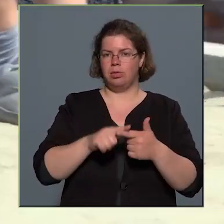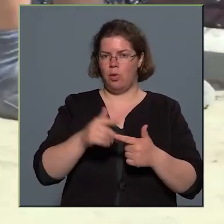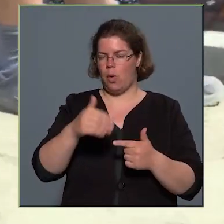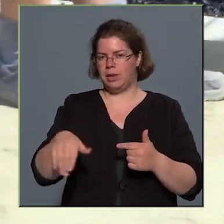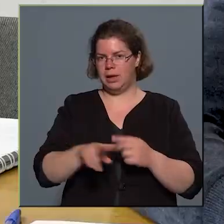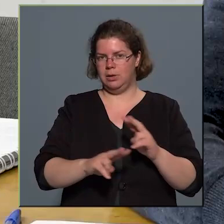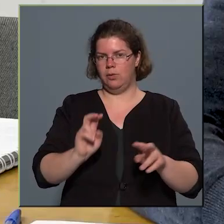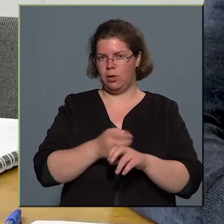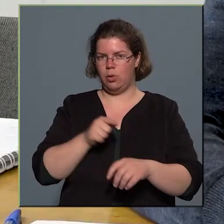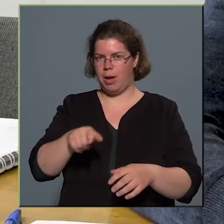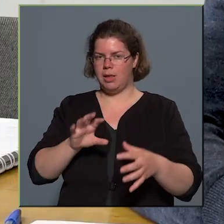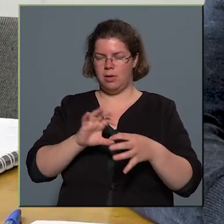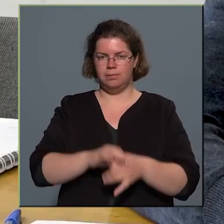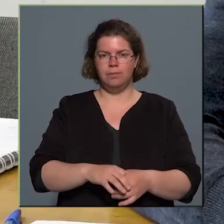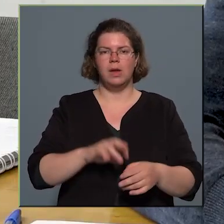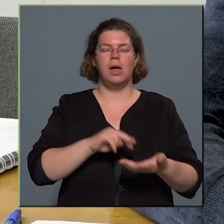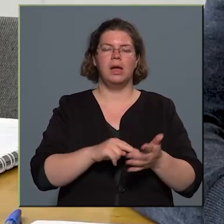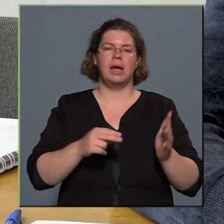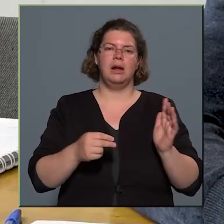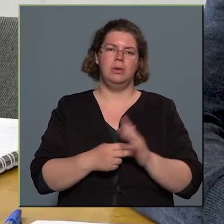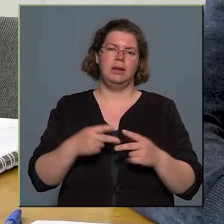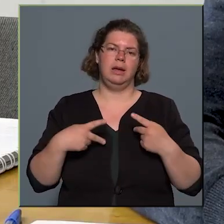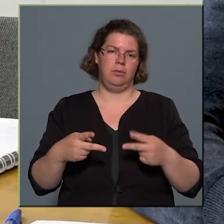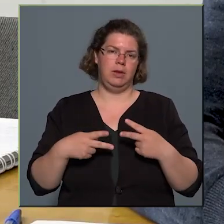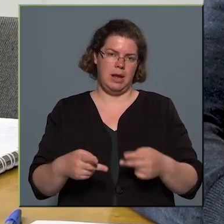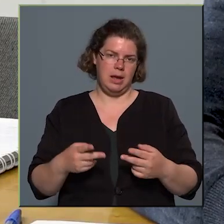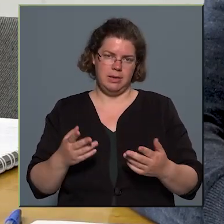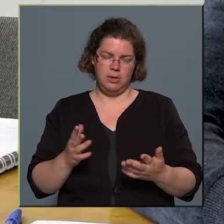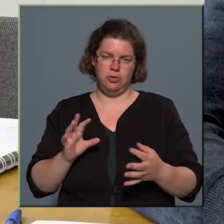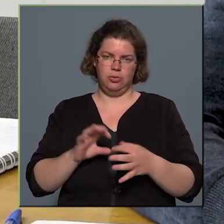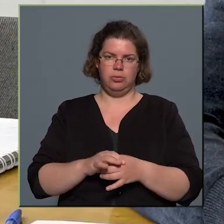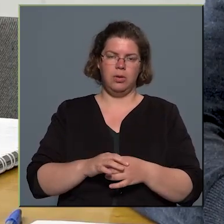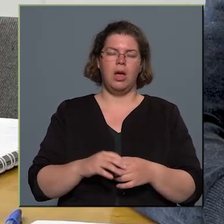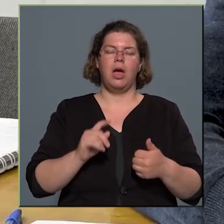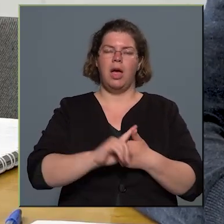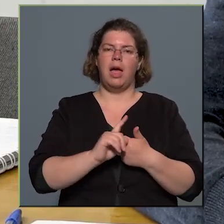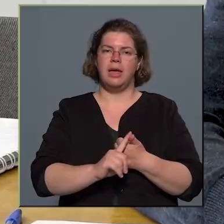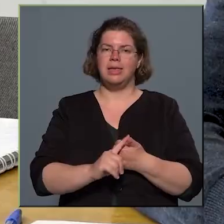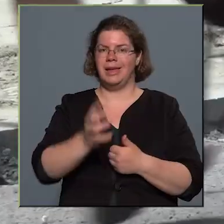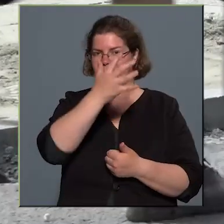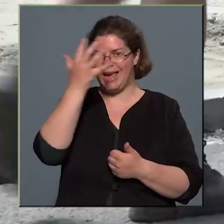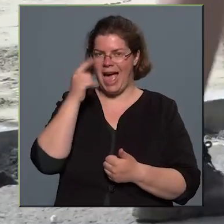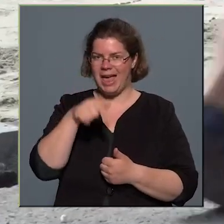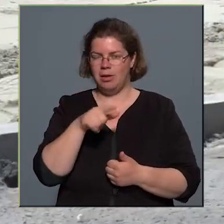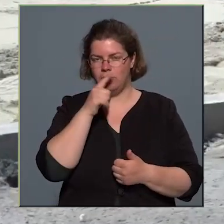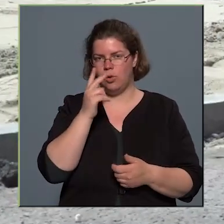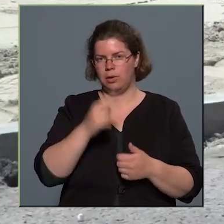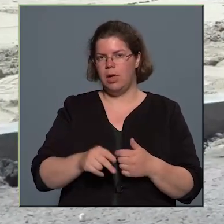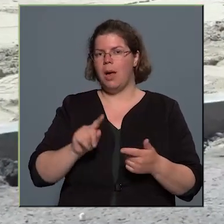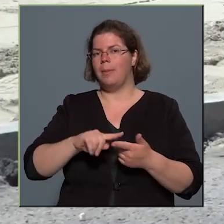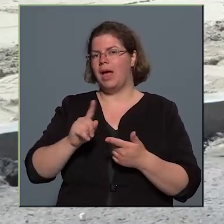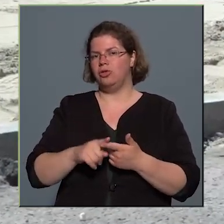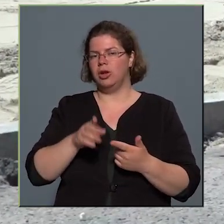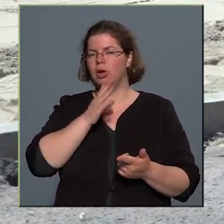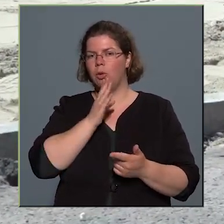kőbennyek illetően, a kerületi kivitelezéseinket illetően, az egyik csomag nyárra készül el, a másik pedig őszre,